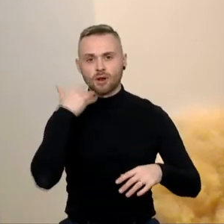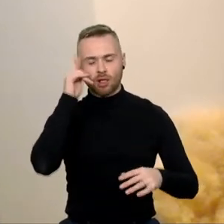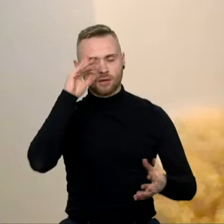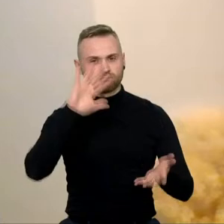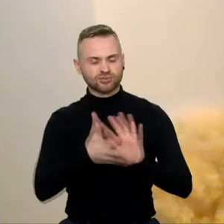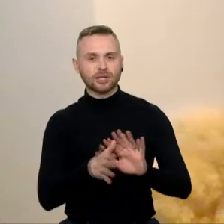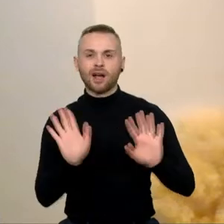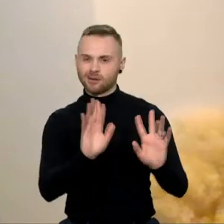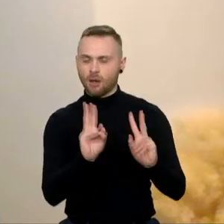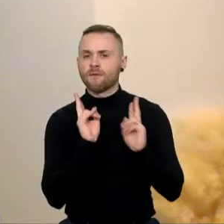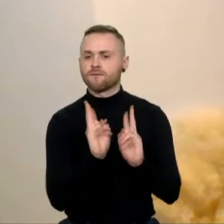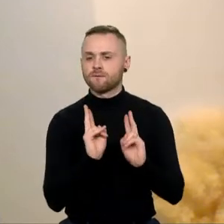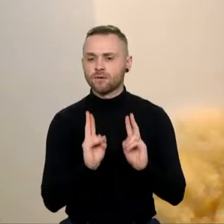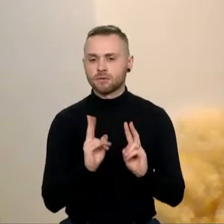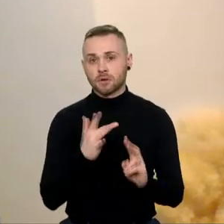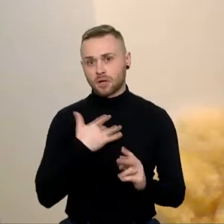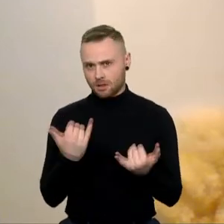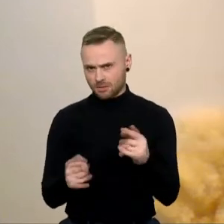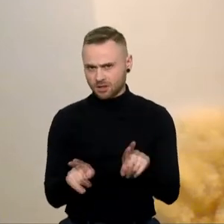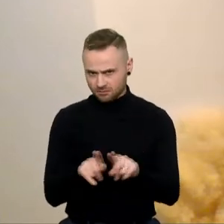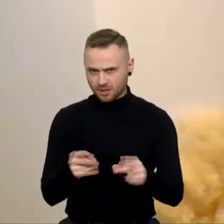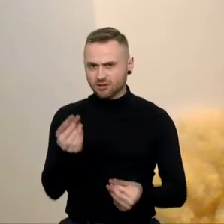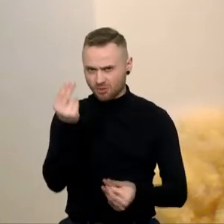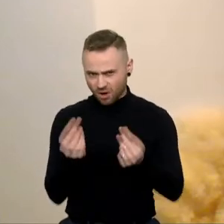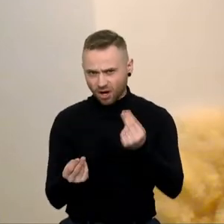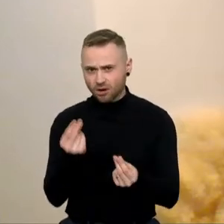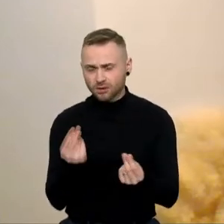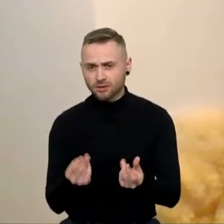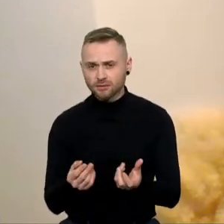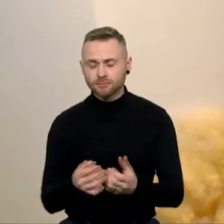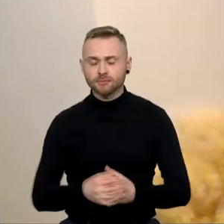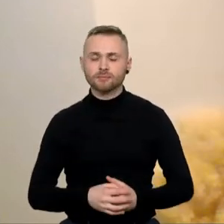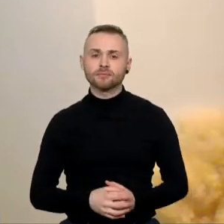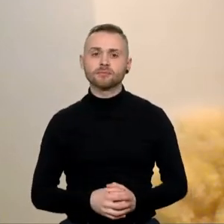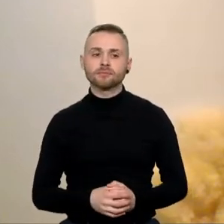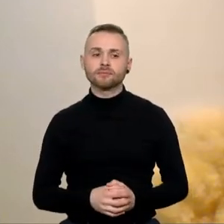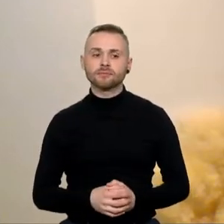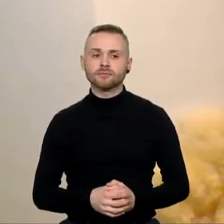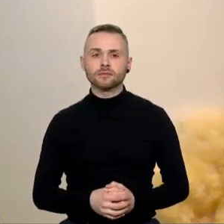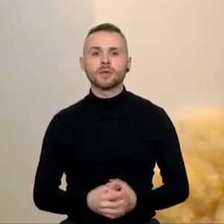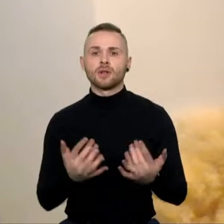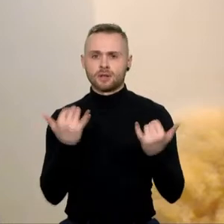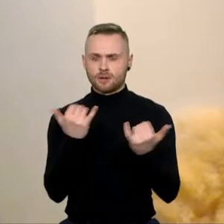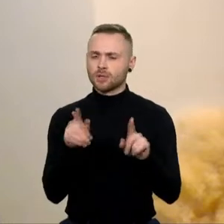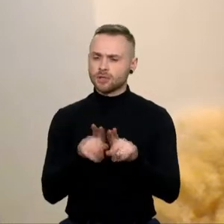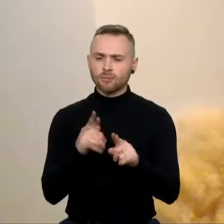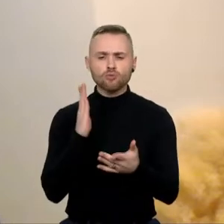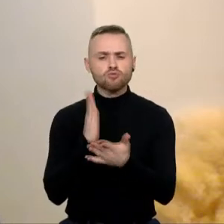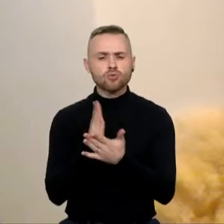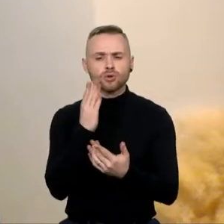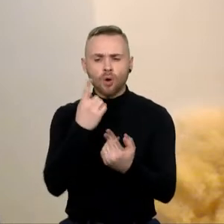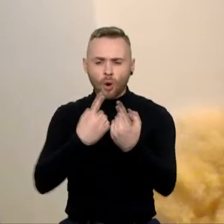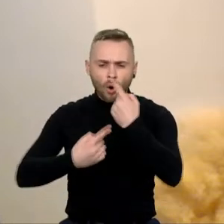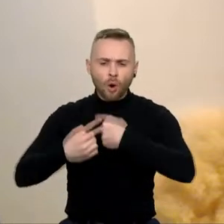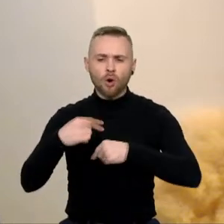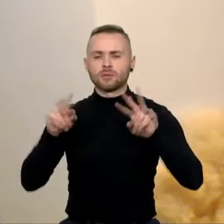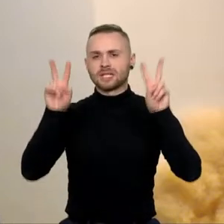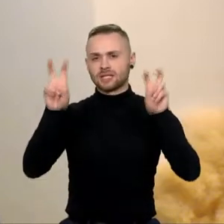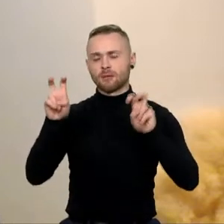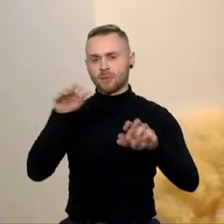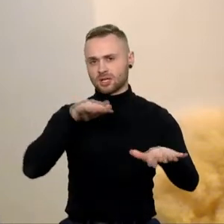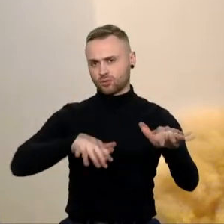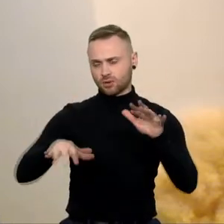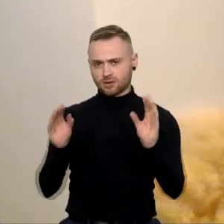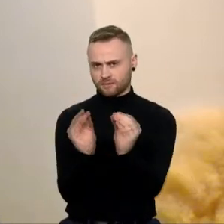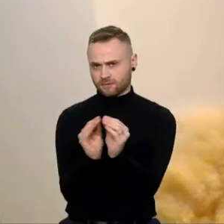belieka pajakauti gal čia kaip tik šį kartą. Reikėtų, na, vis tik tai irgi grįžti prie pradinės situacijos. Tai nereiškia, kad